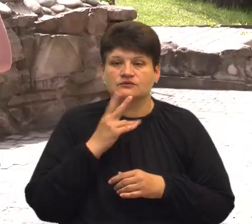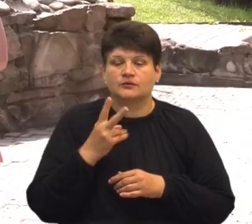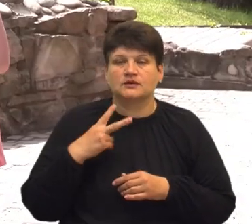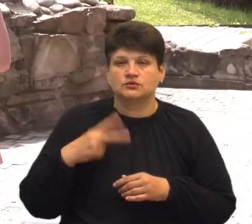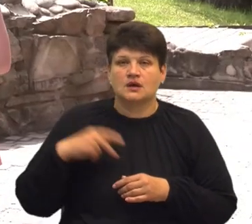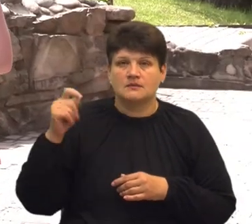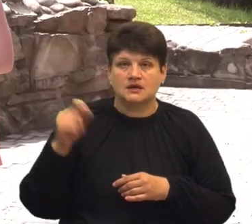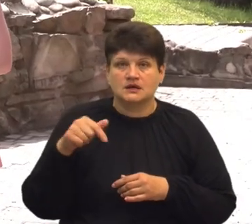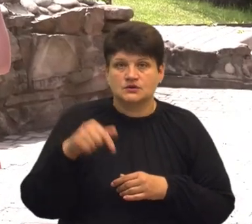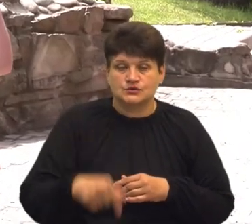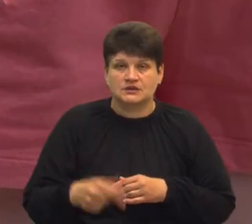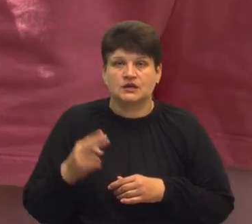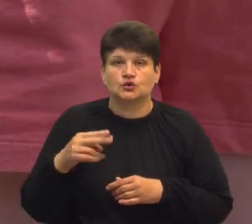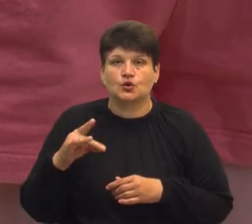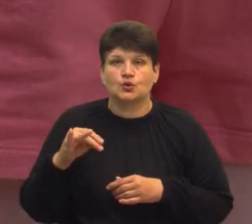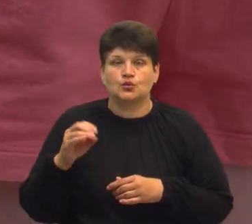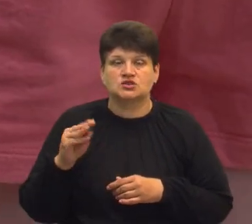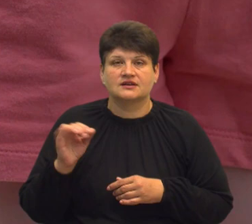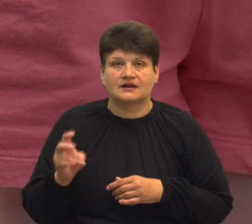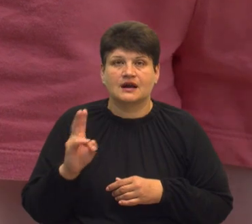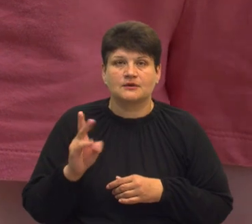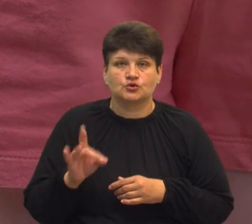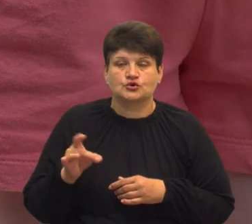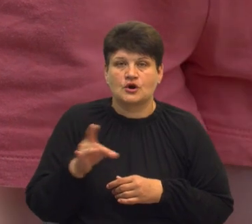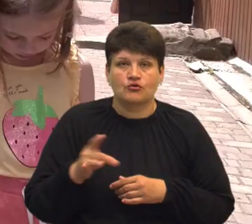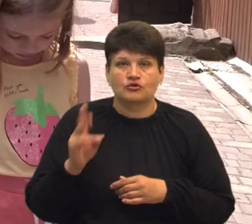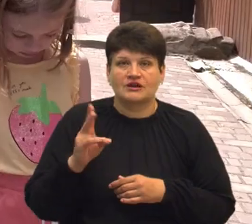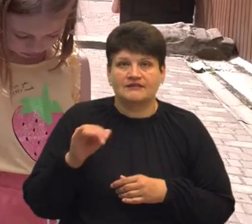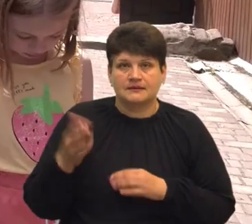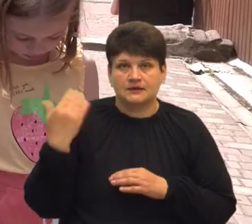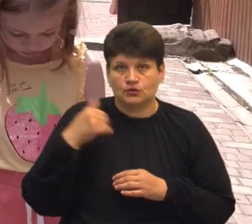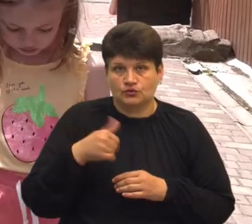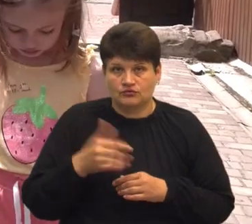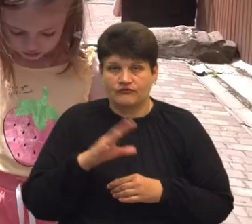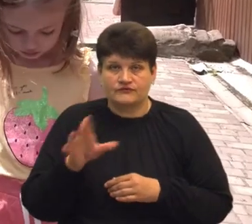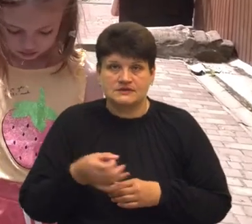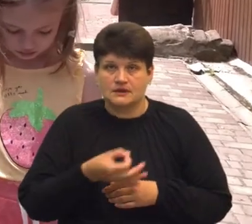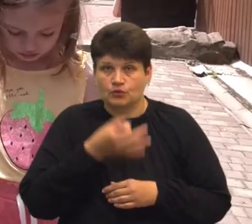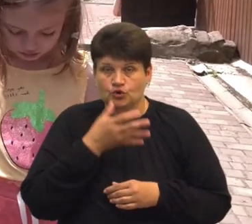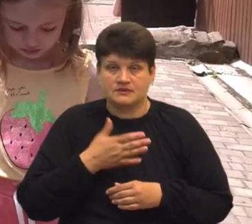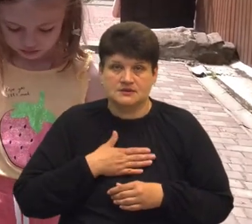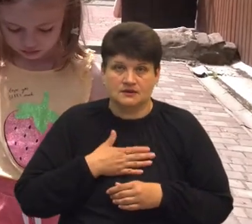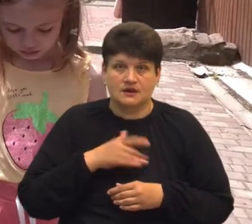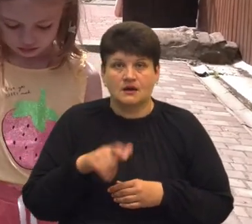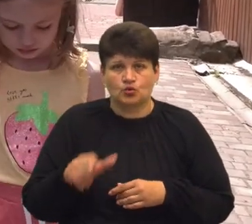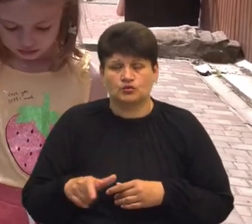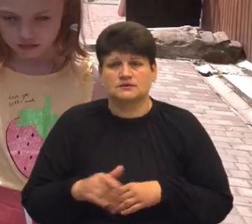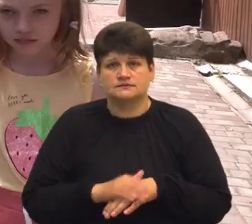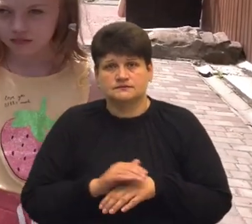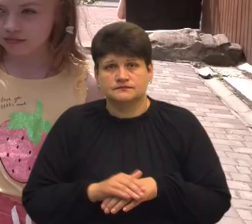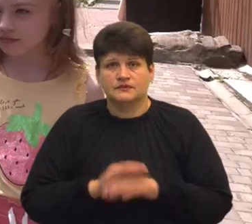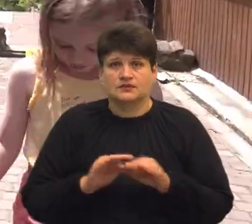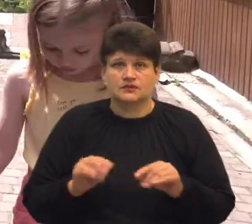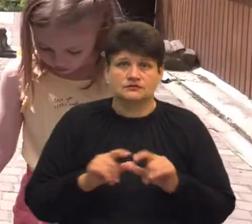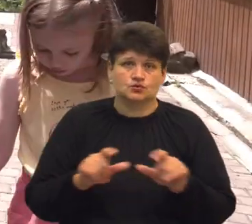приїхали сюди з Дружківки Краматорського району в квітні минулого року. Все подобається нам, ну як і люди привітні, і діти до